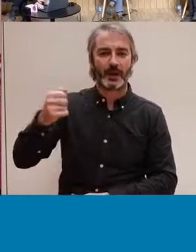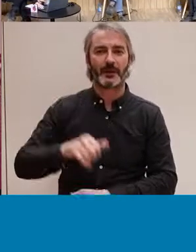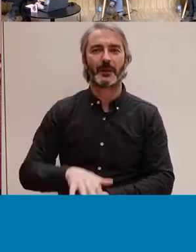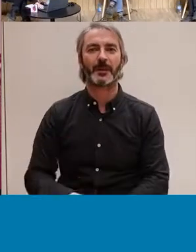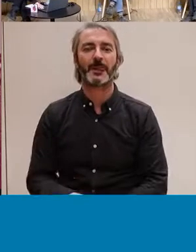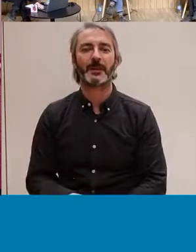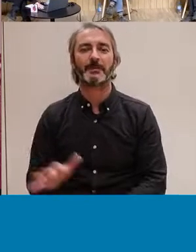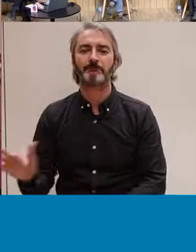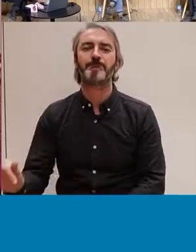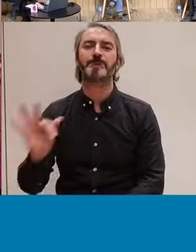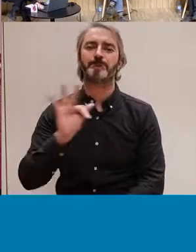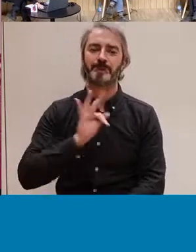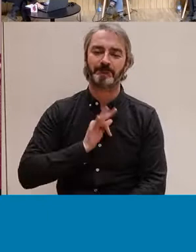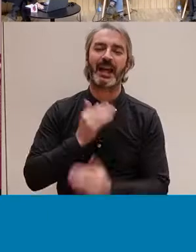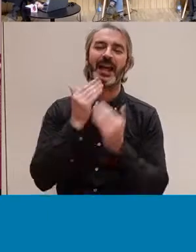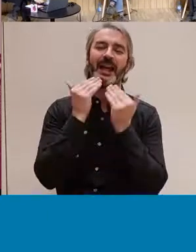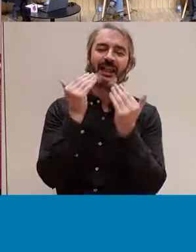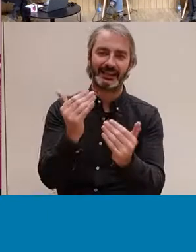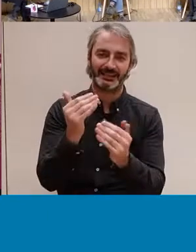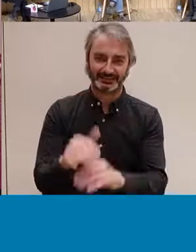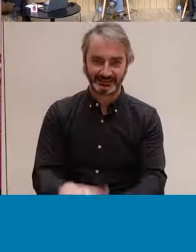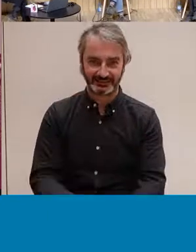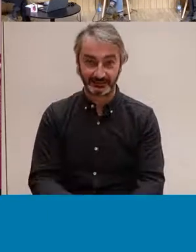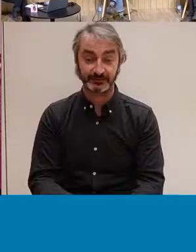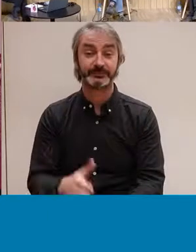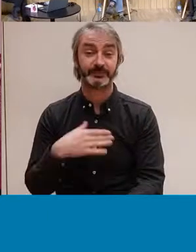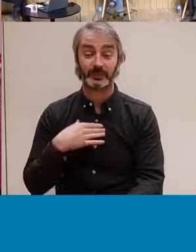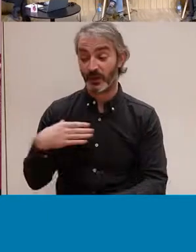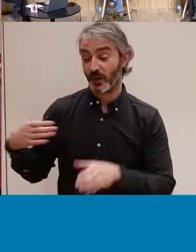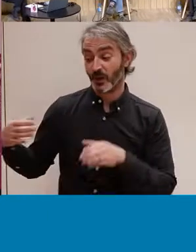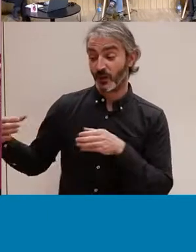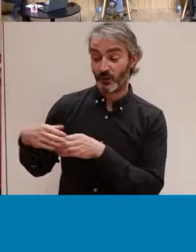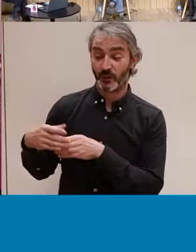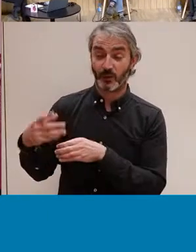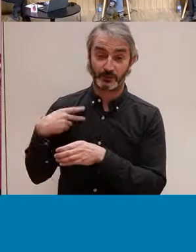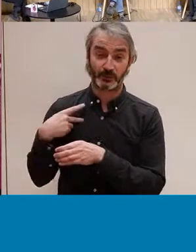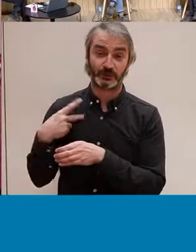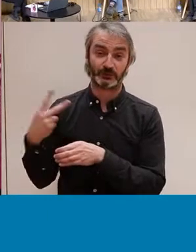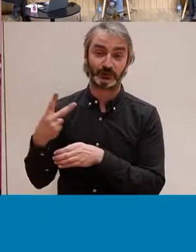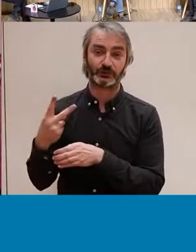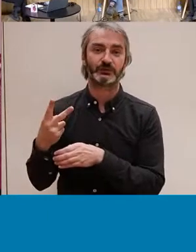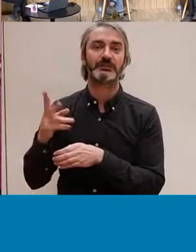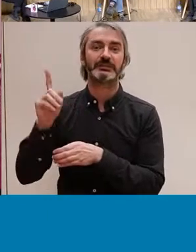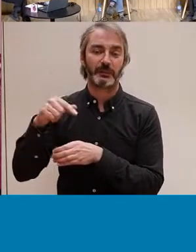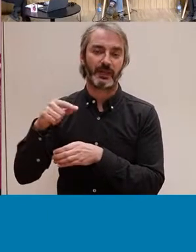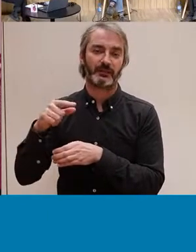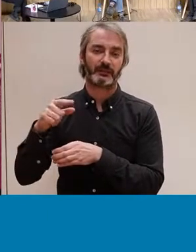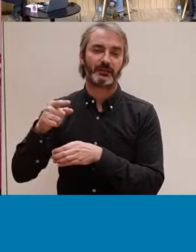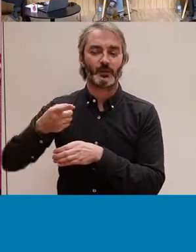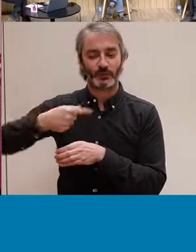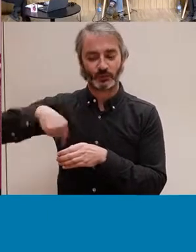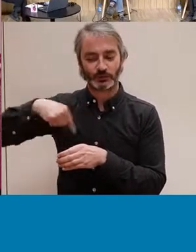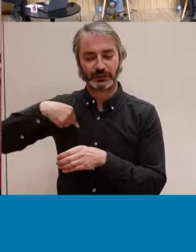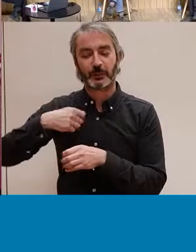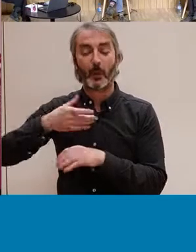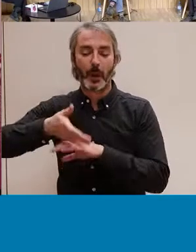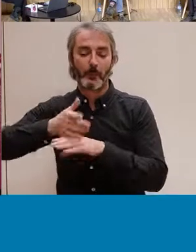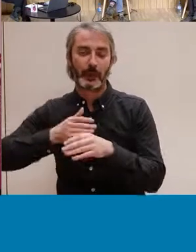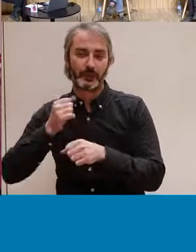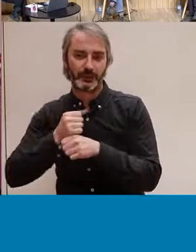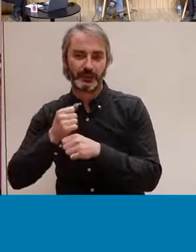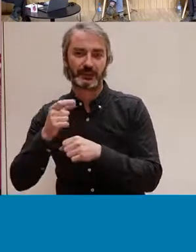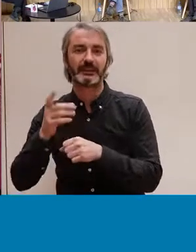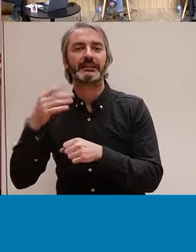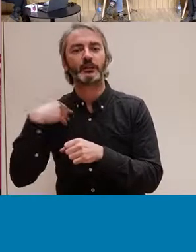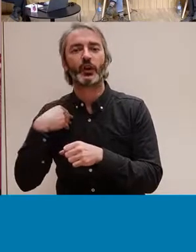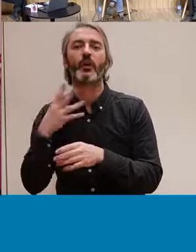Gràcies, Lídia. També des de mandrágores, que ara enllaçant amb el que estaves dient, com que agraïm moltíssim... Una part del nostre projecte, més enllà de les